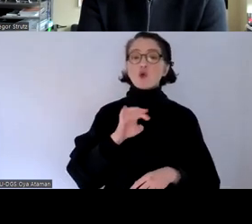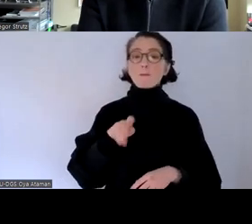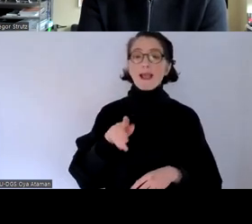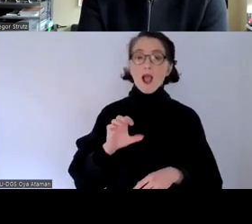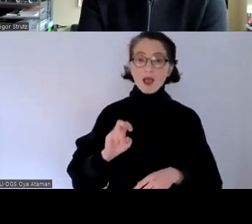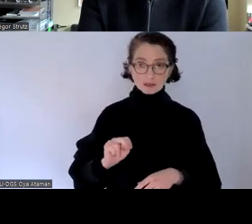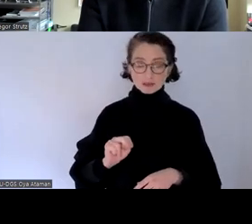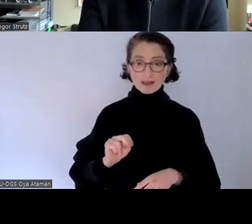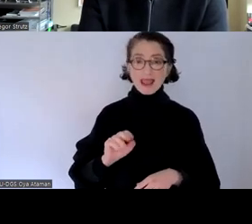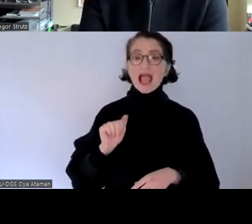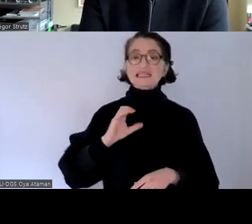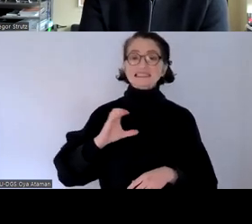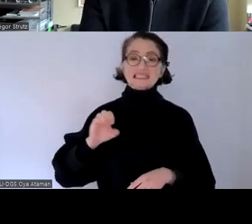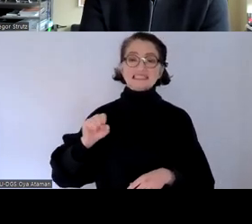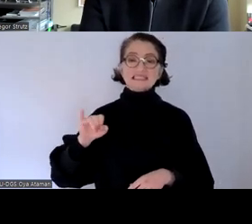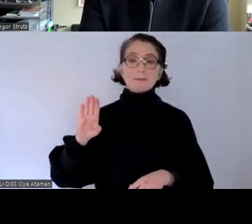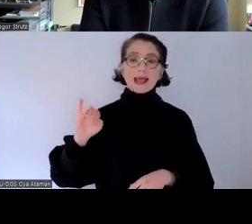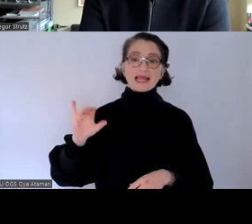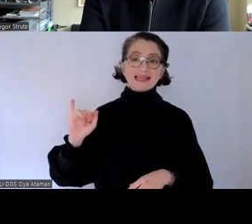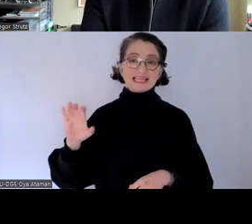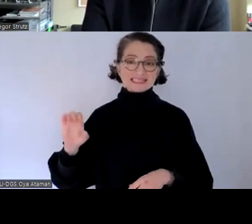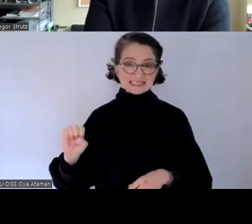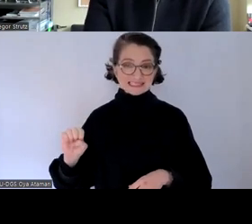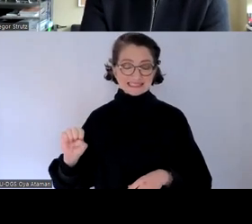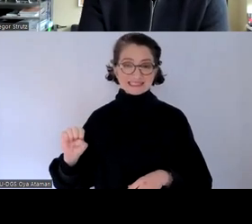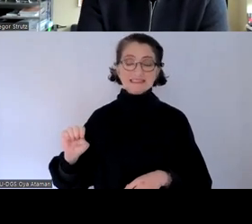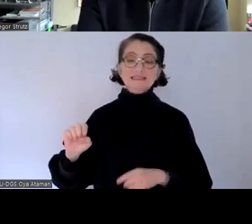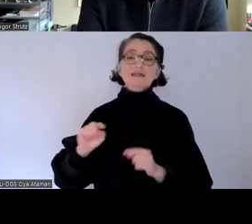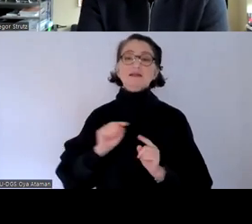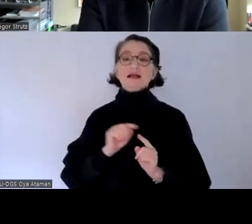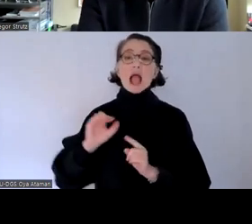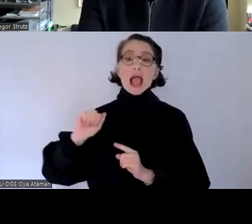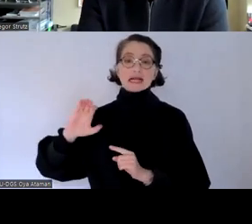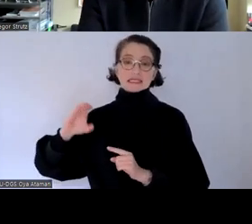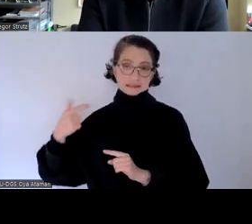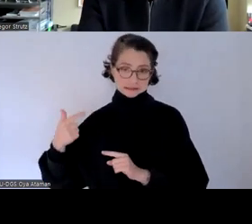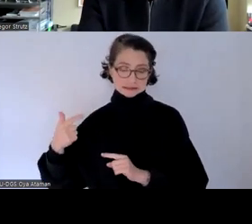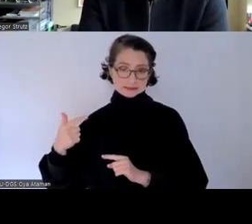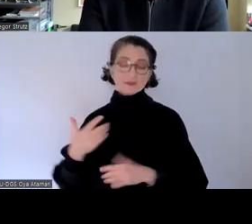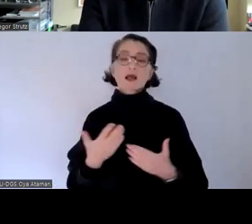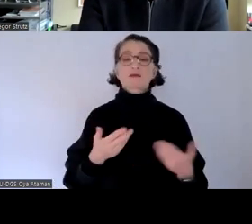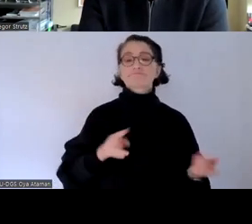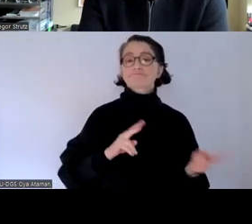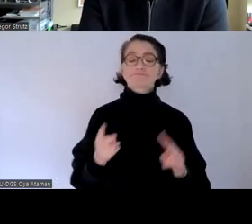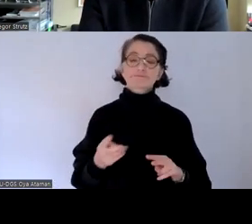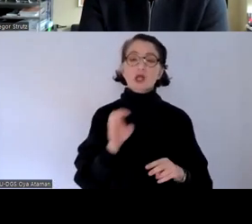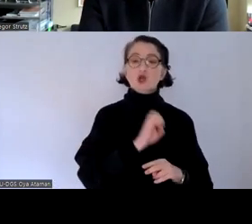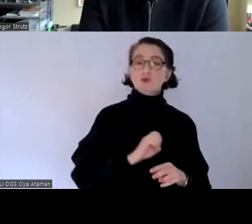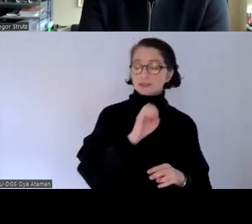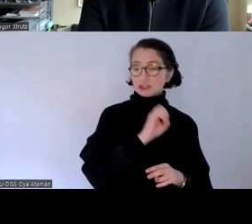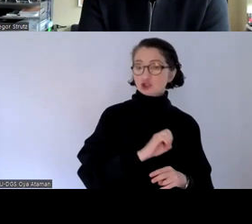bestimmte produkte und dienstleistungen erstmalig ab dem jahr 20 25 eben